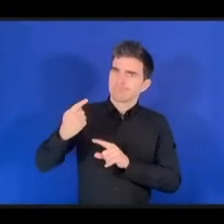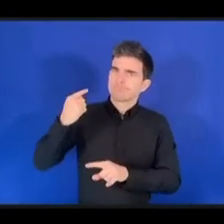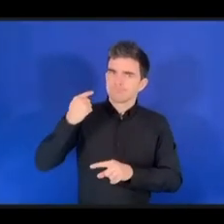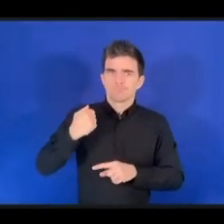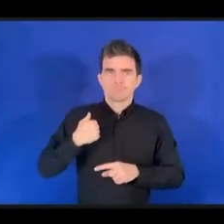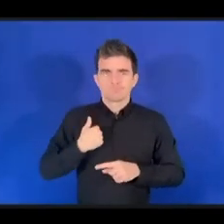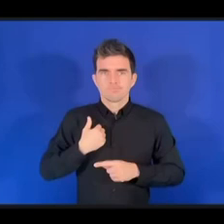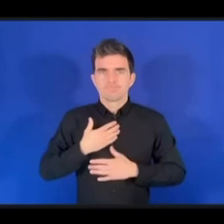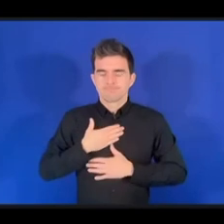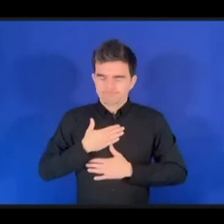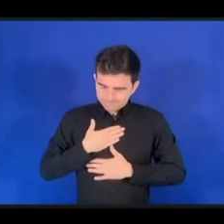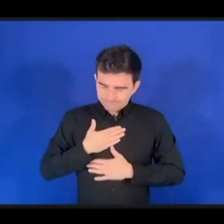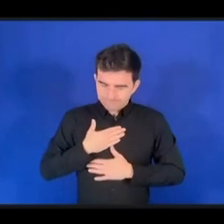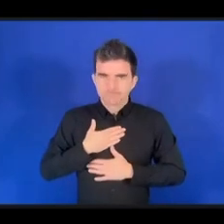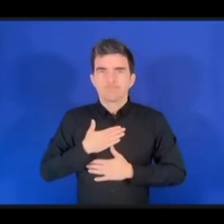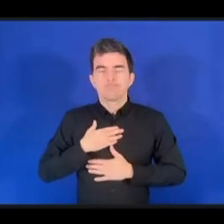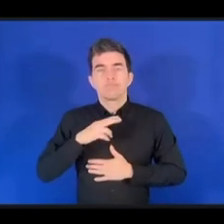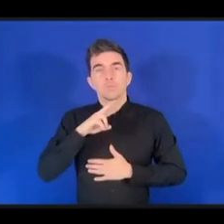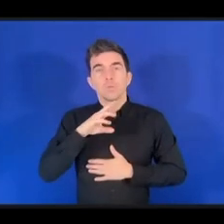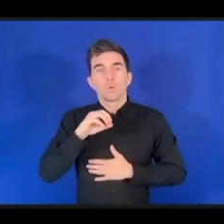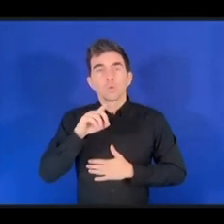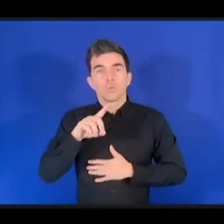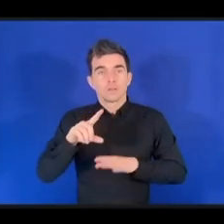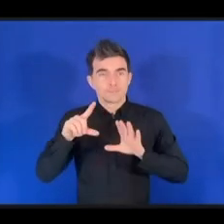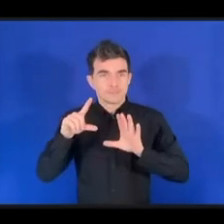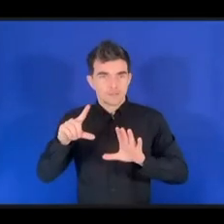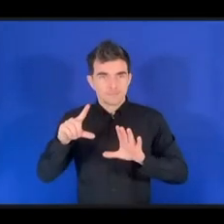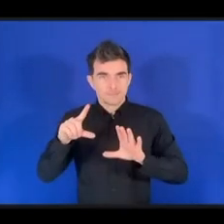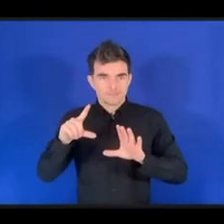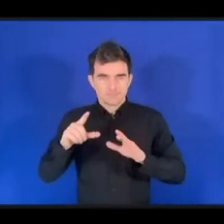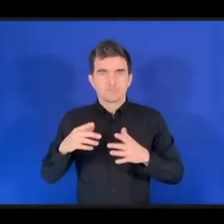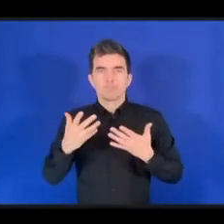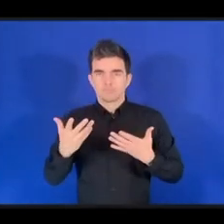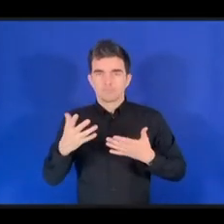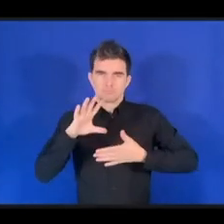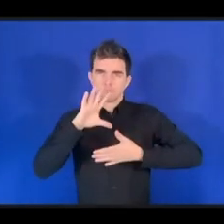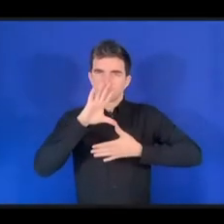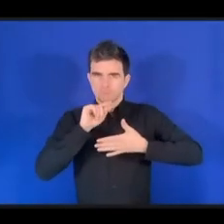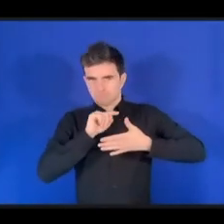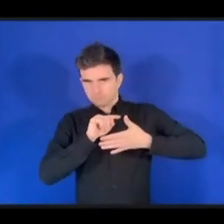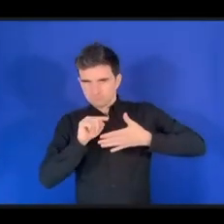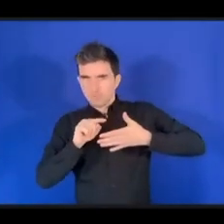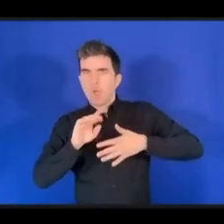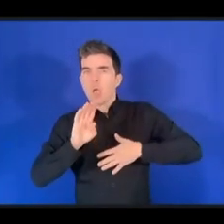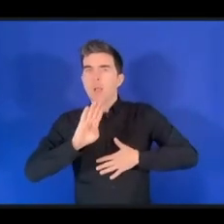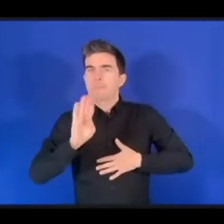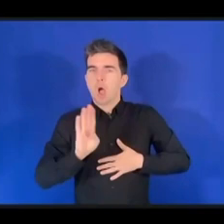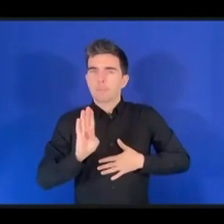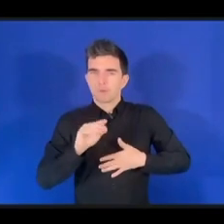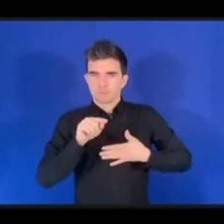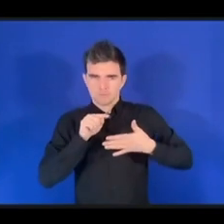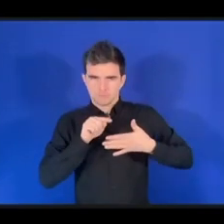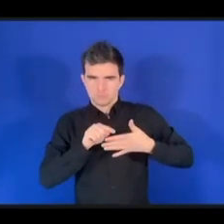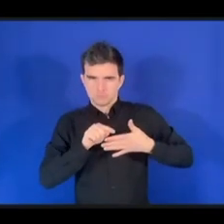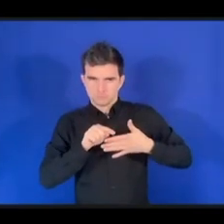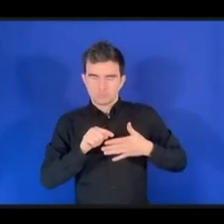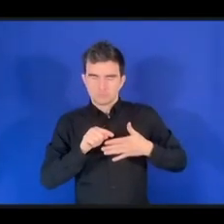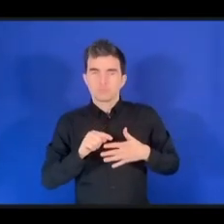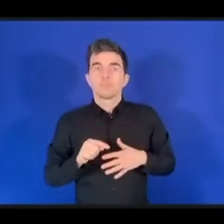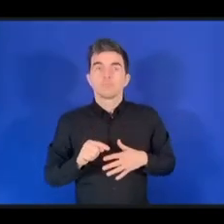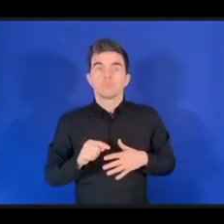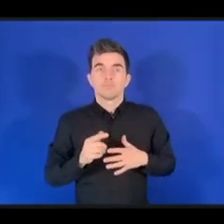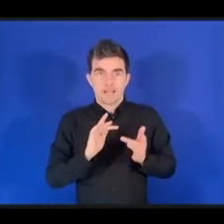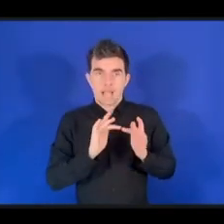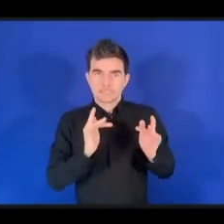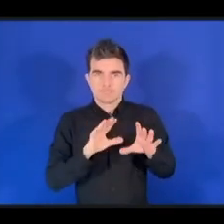Когда мы создавали Барбатское отделение интернет-общества, мы также создали первый IGF в нашей